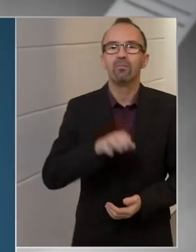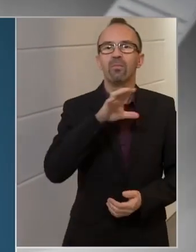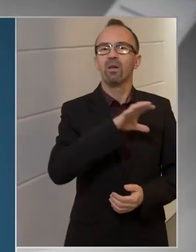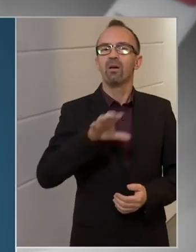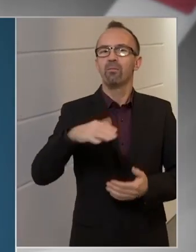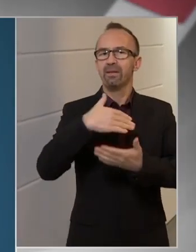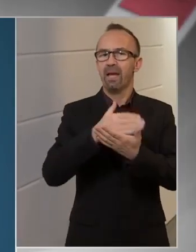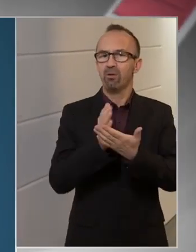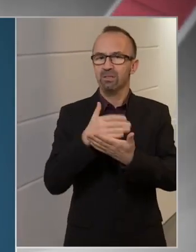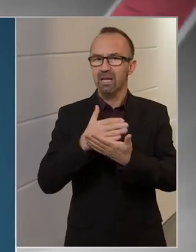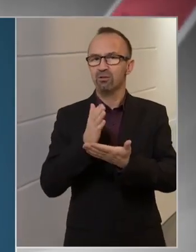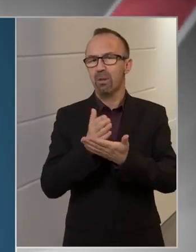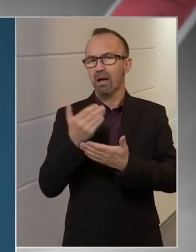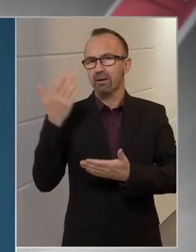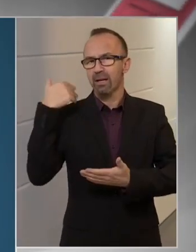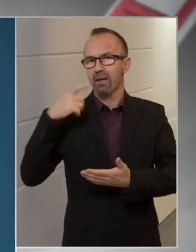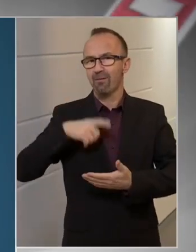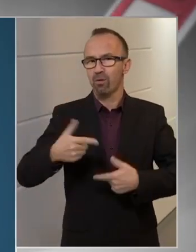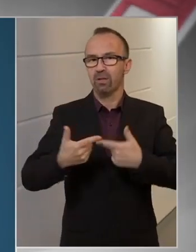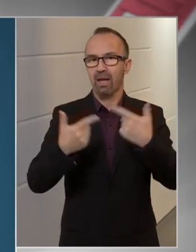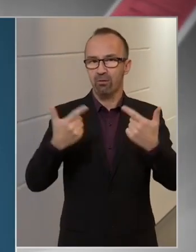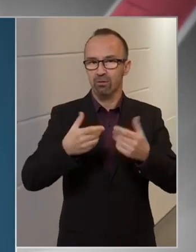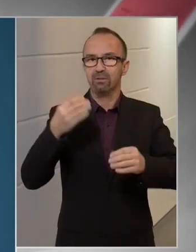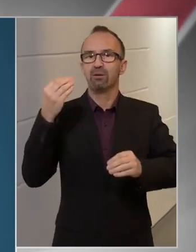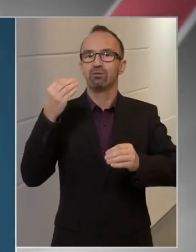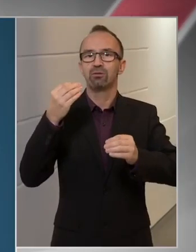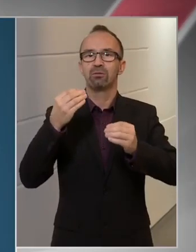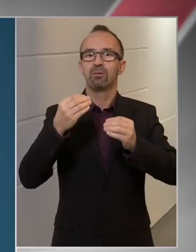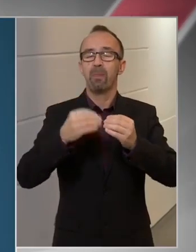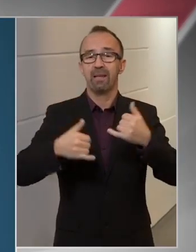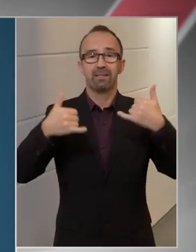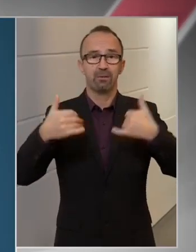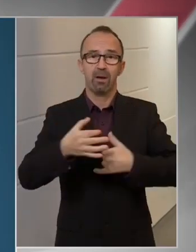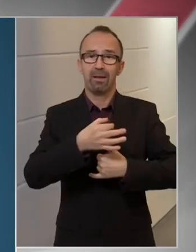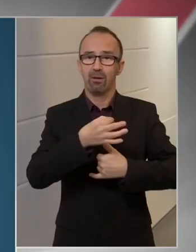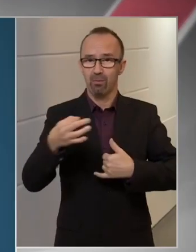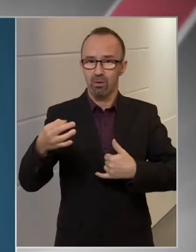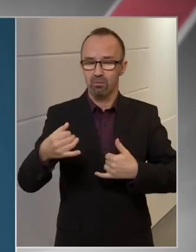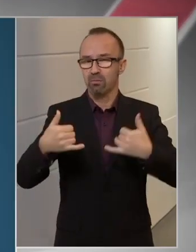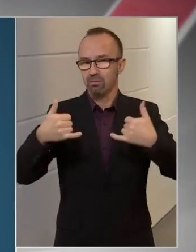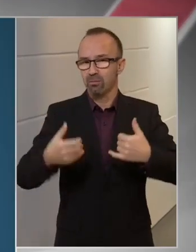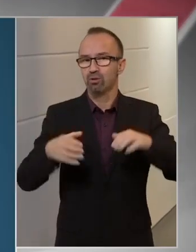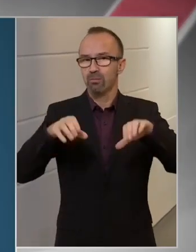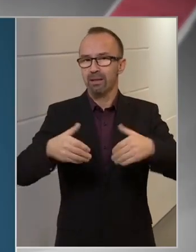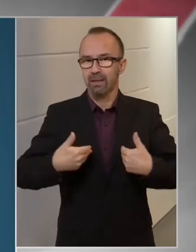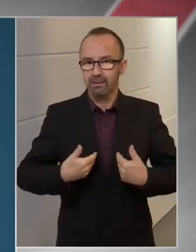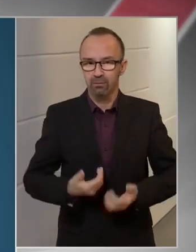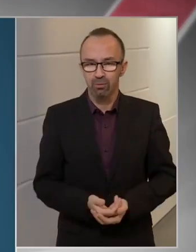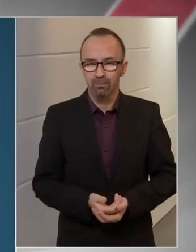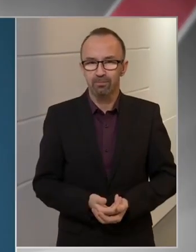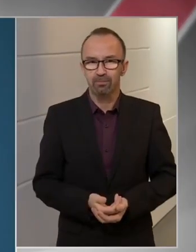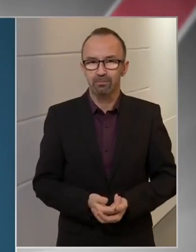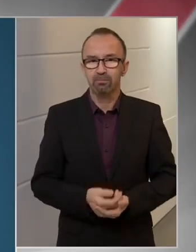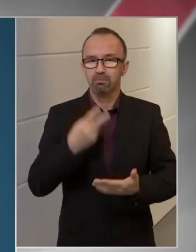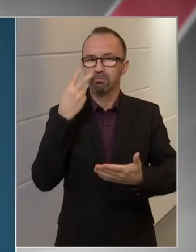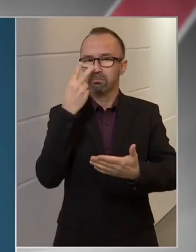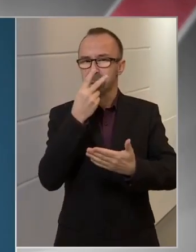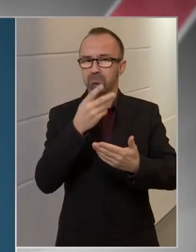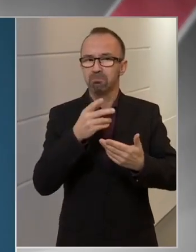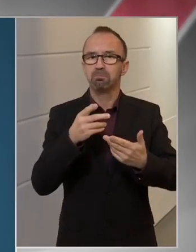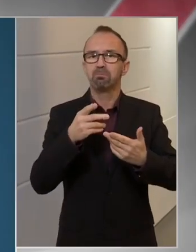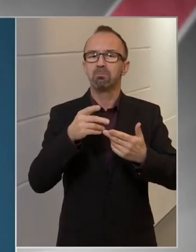adtunk tájékoztatást, Ezért a mai napon ezt megtettük. Láthatjuk, hogy